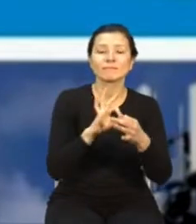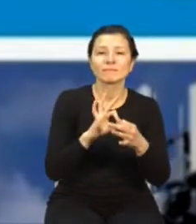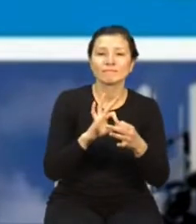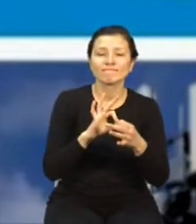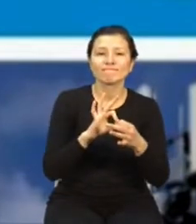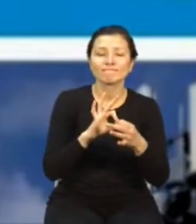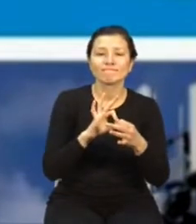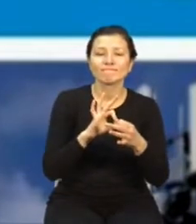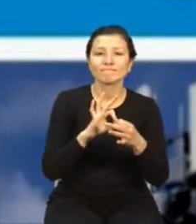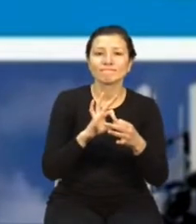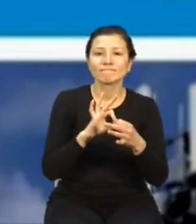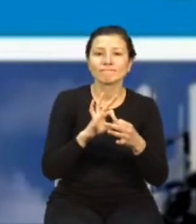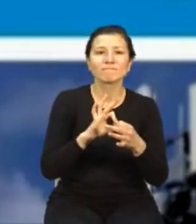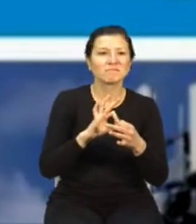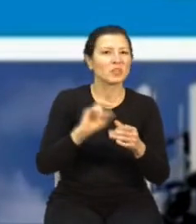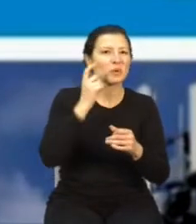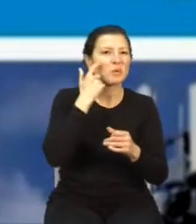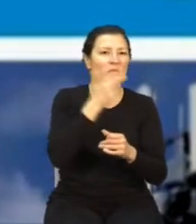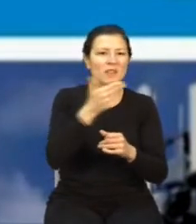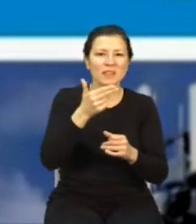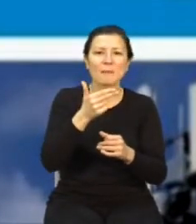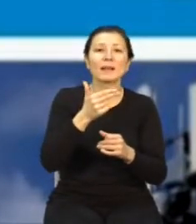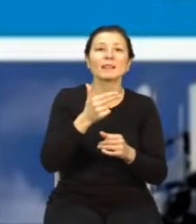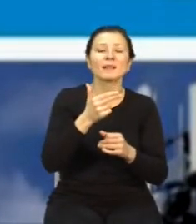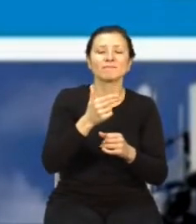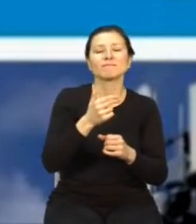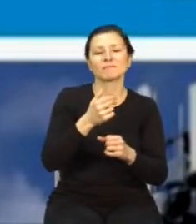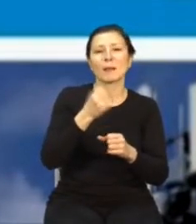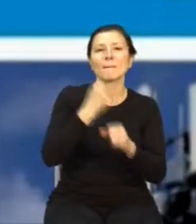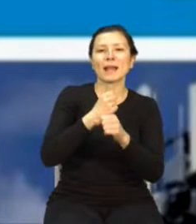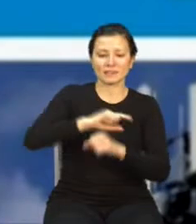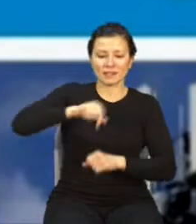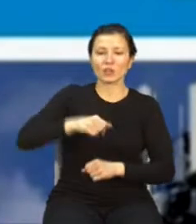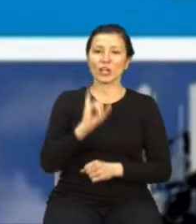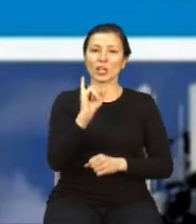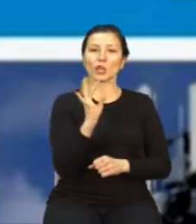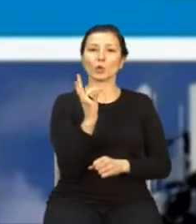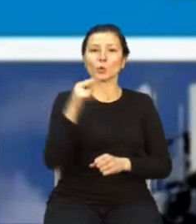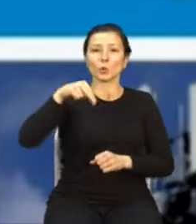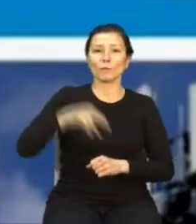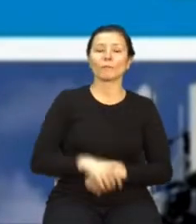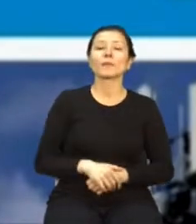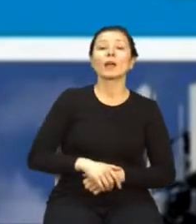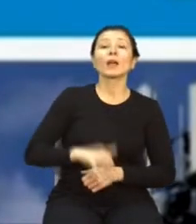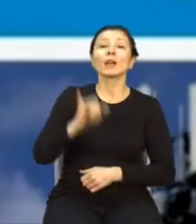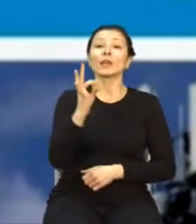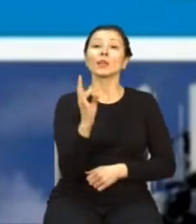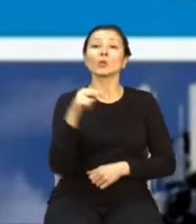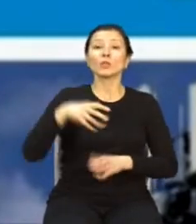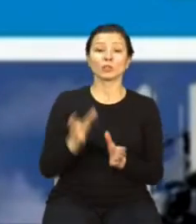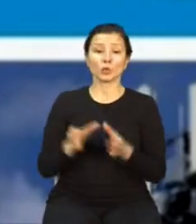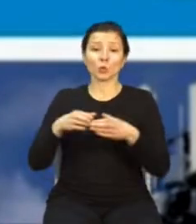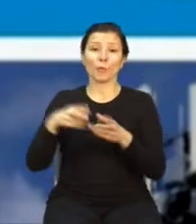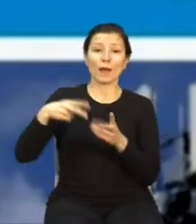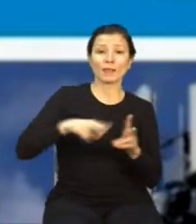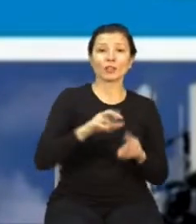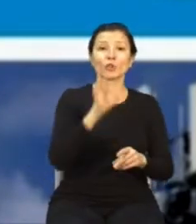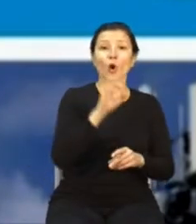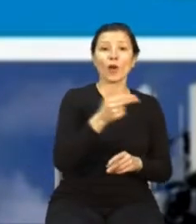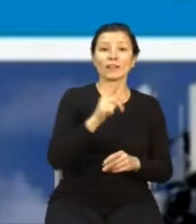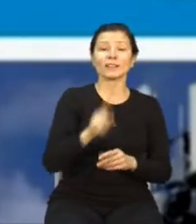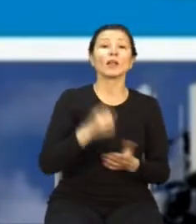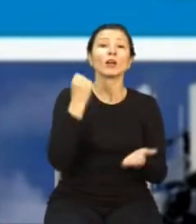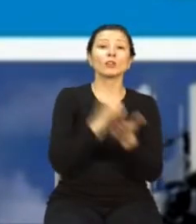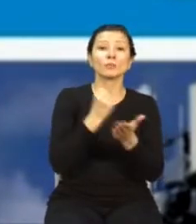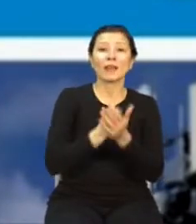zasadniczym tematem pracy ITU. ITU jest agentą ONZ do spraw telekomunikacji i